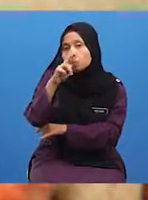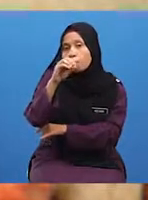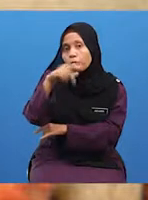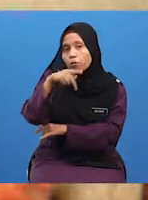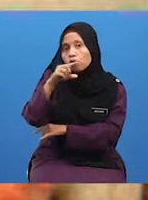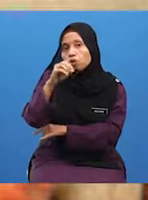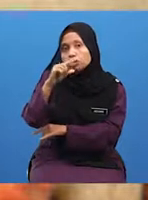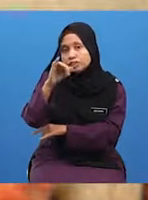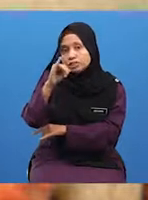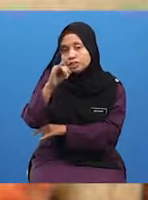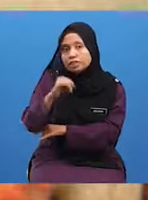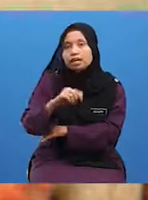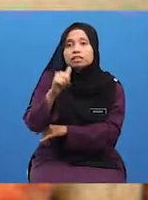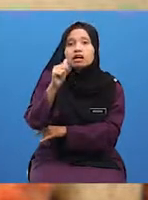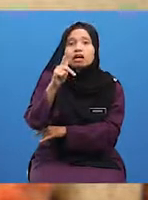ekologi.